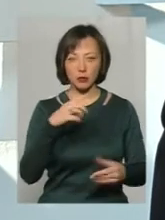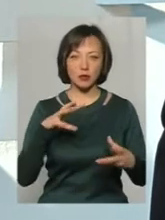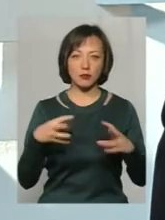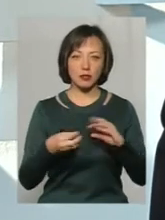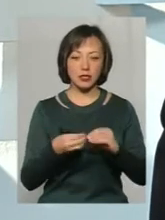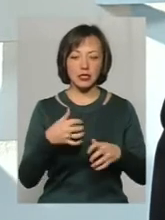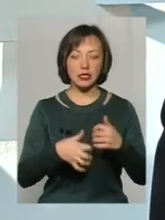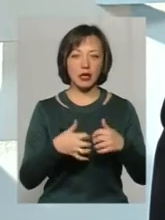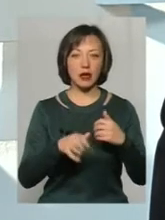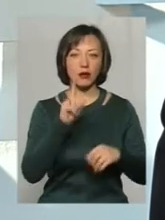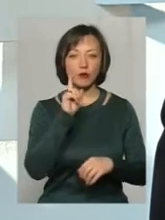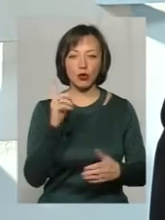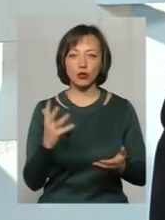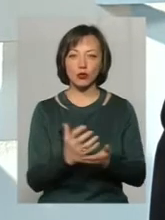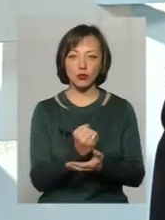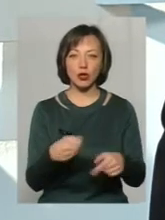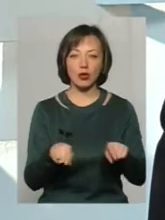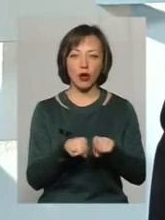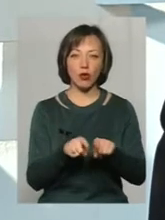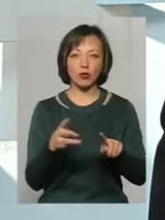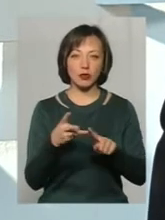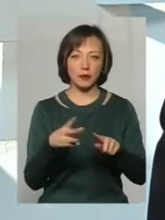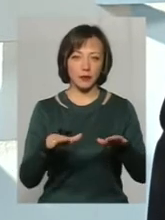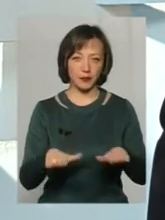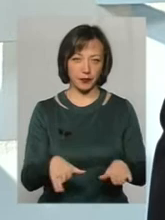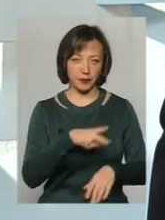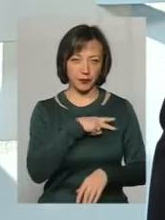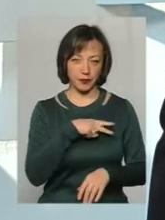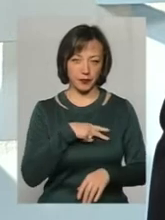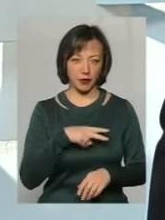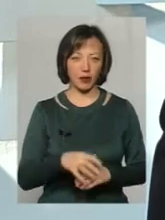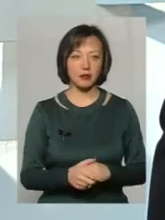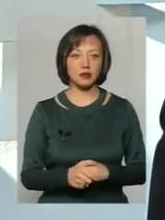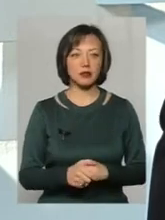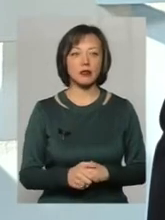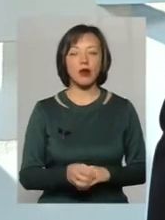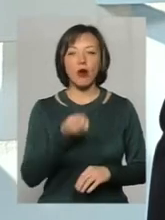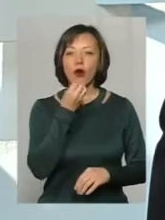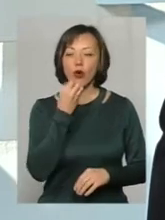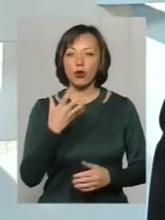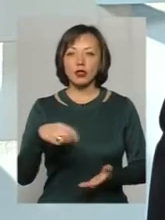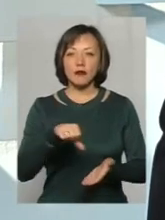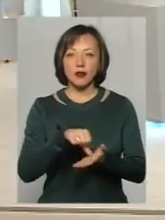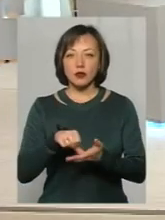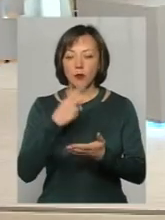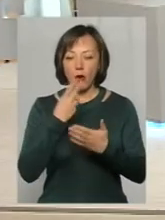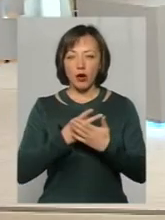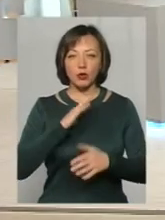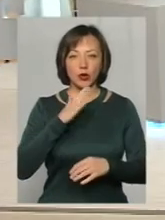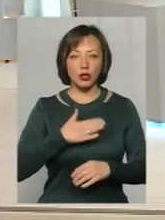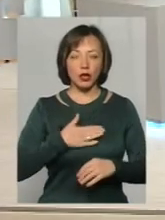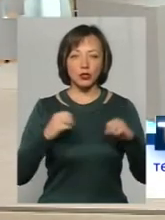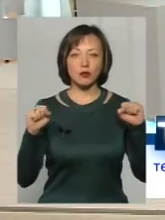серед молоді здобула також бронзову нагороду. Хороші виступи показують наші